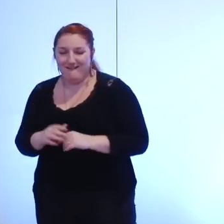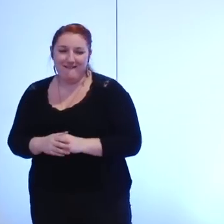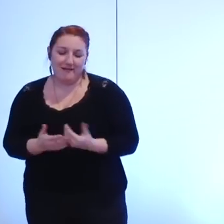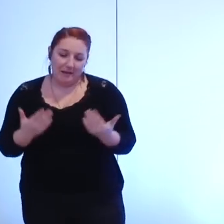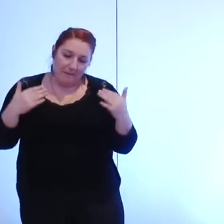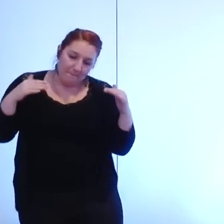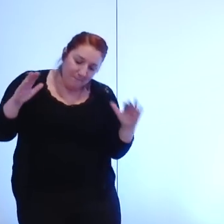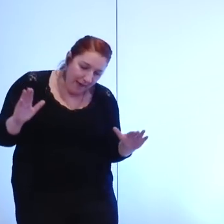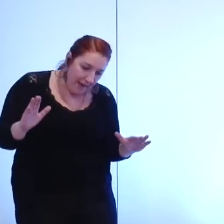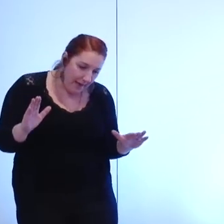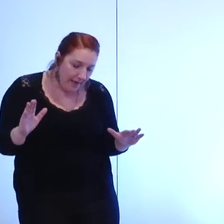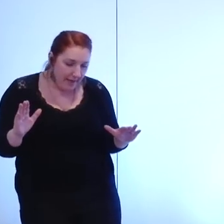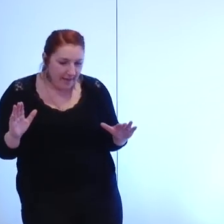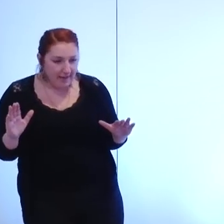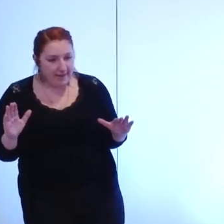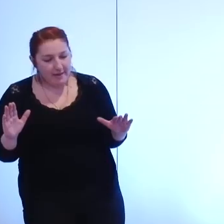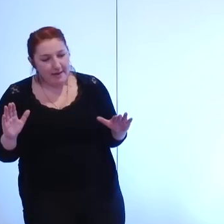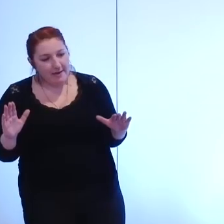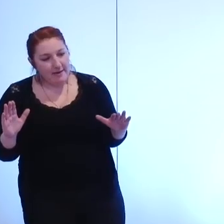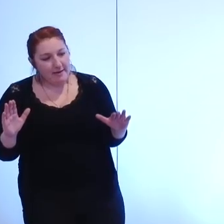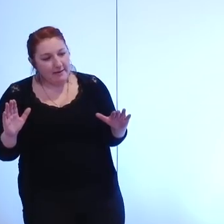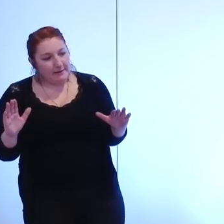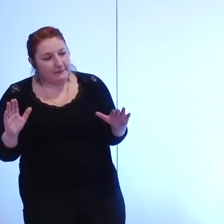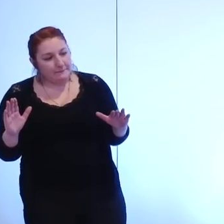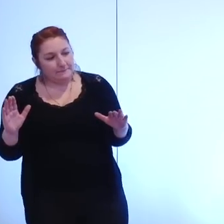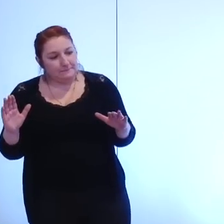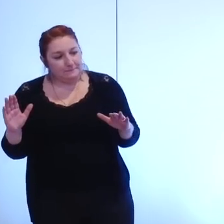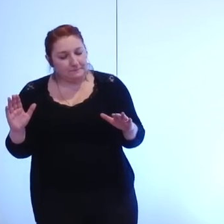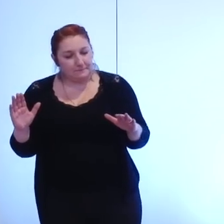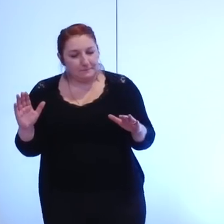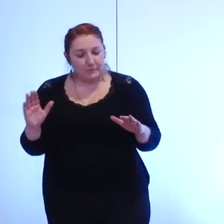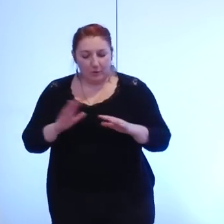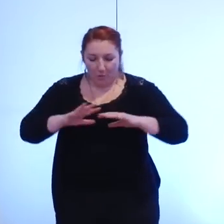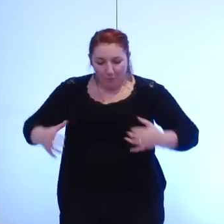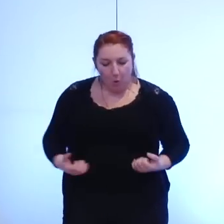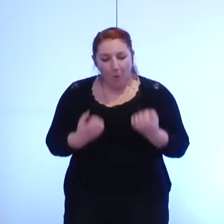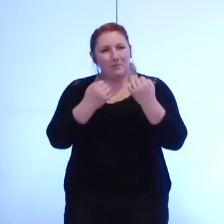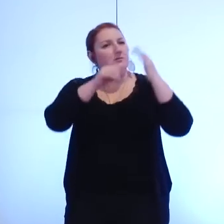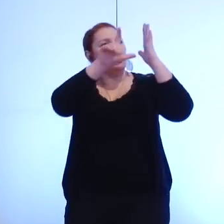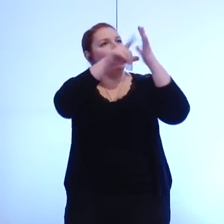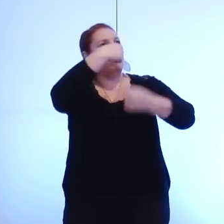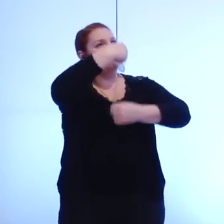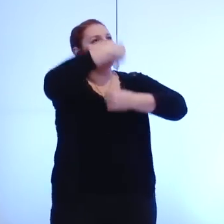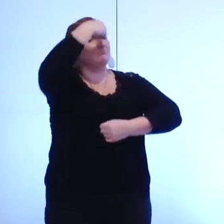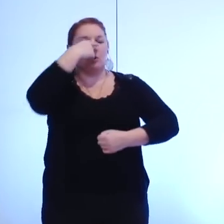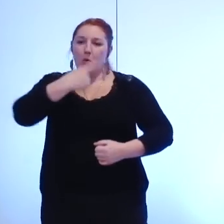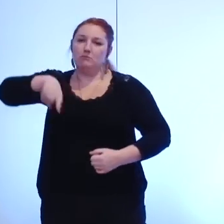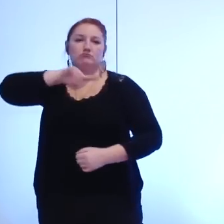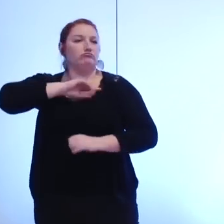fait de ne pas de ne se limiter aux compétences obligatoires vous permet d'avoir